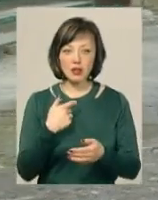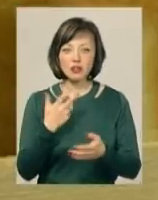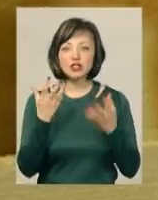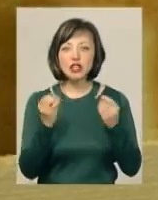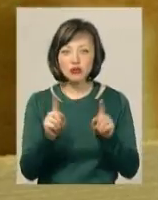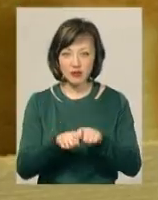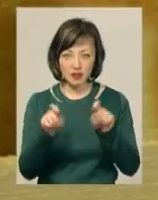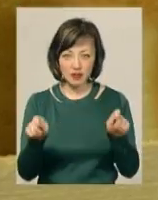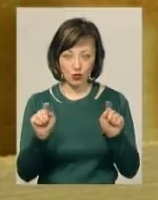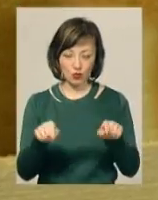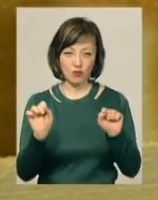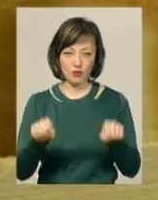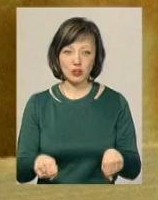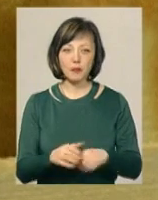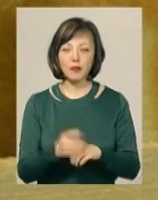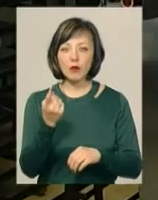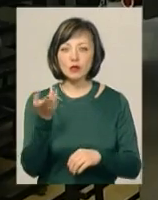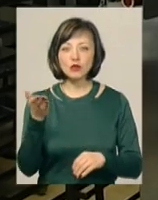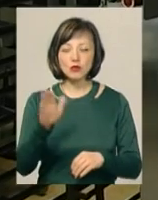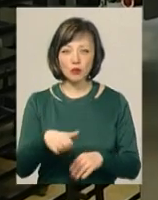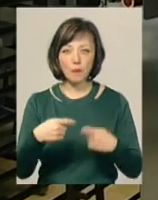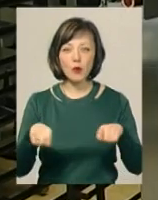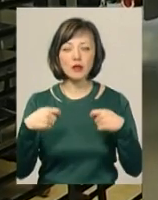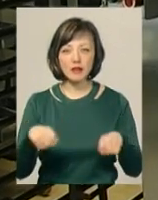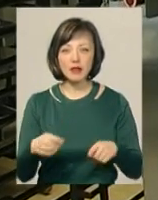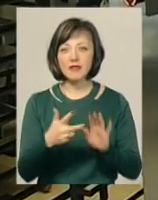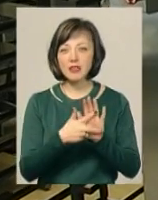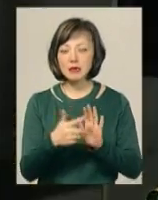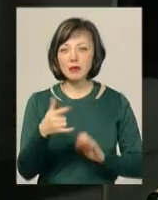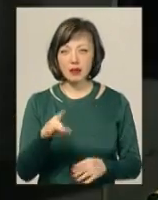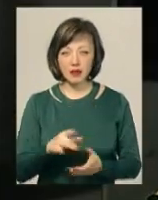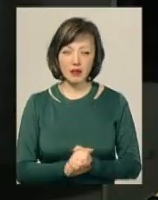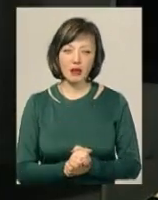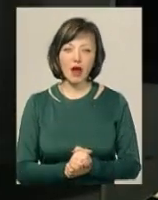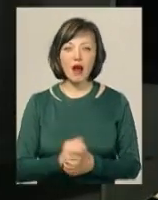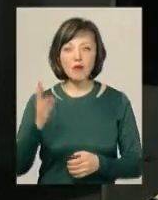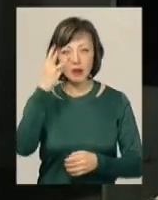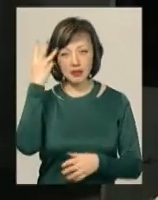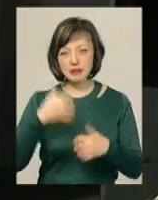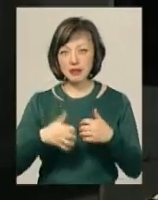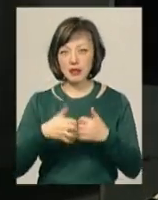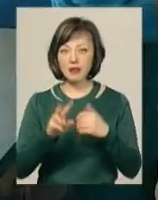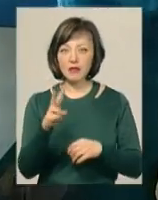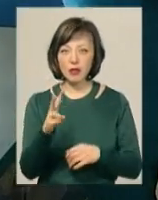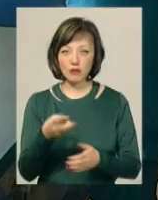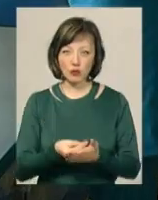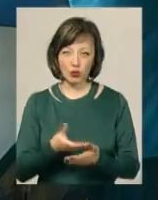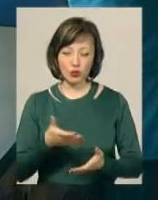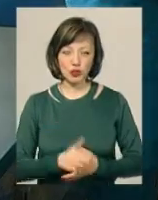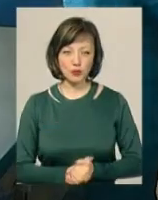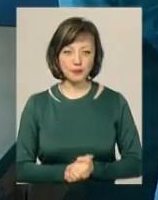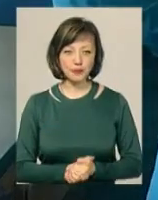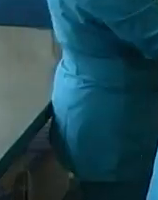відкривали. Буханець хліба з комунальної пекарні мешканцям громади продаватимуть за 8 гривень. В області ж ціна в середньому на 2 гривні вища.